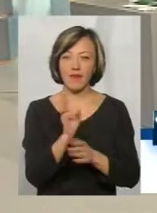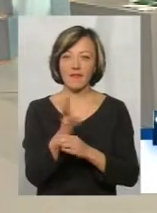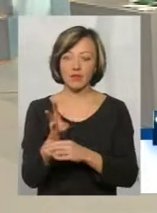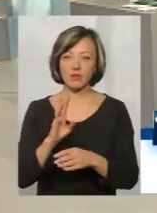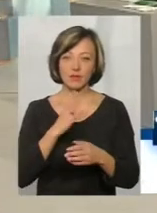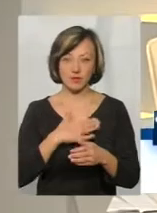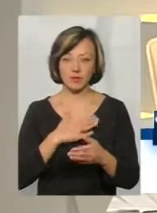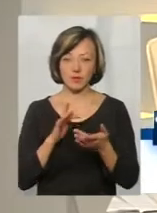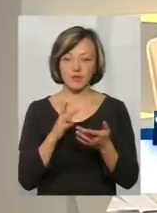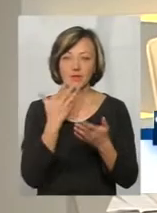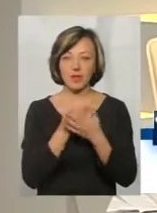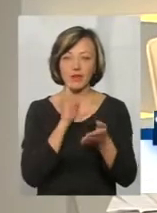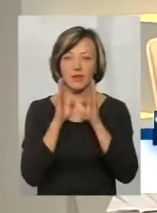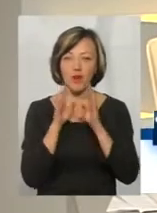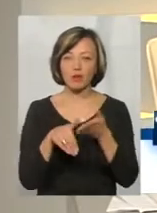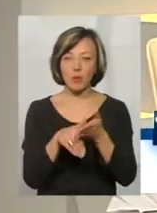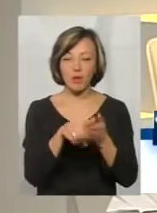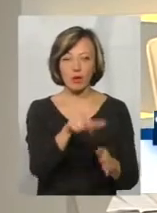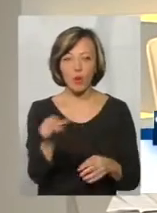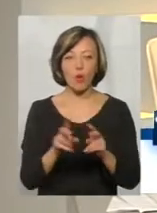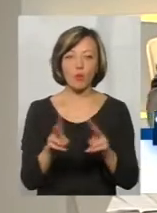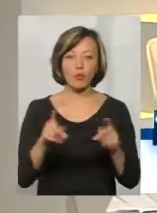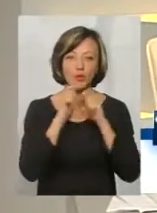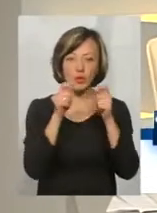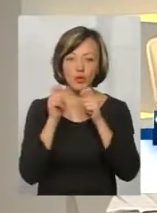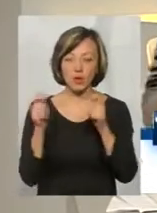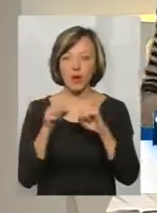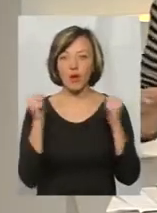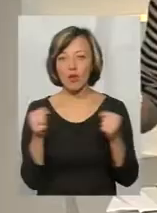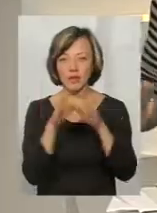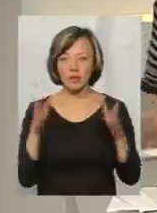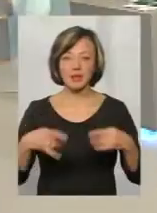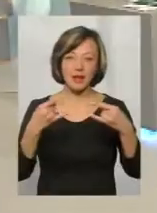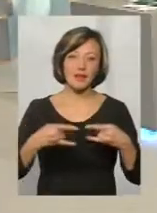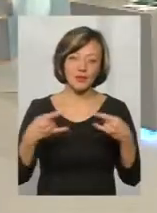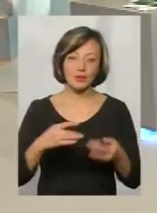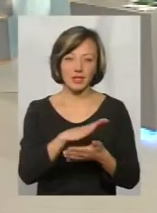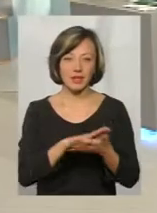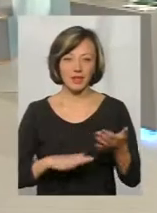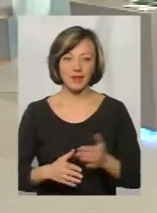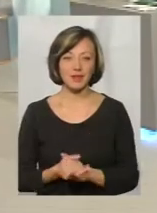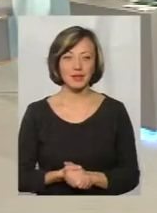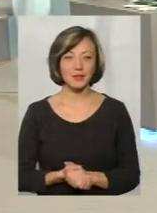соцмережах, як вони допомагають своїх виборцям, кому вони дарують холодильники, телевізори і так далі.